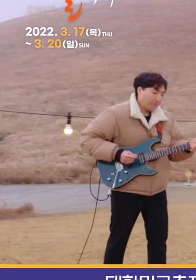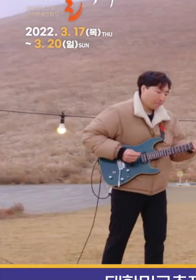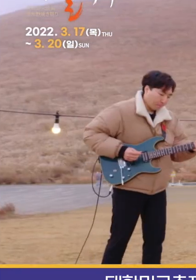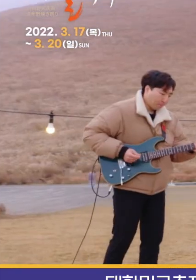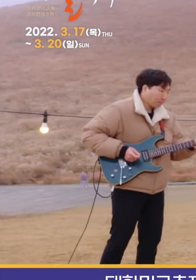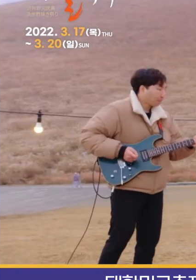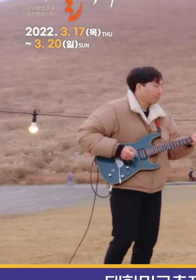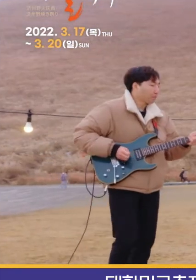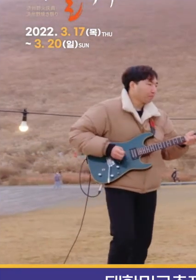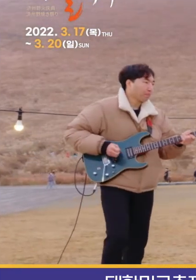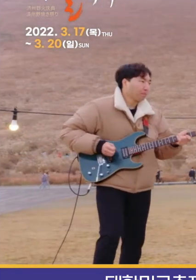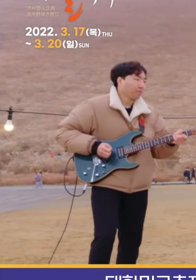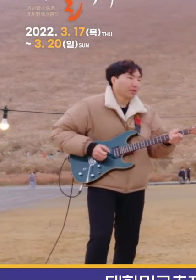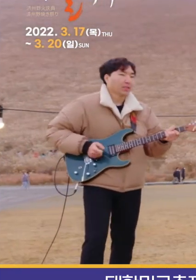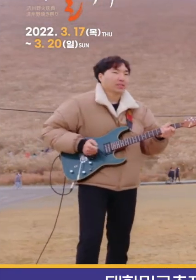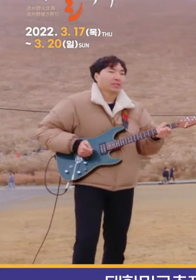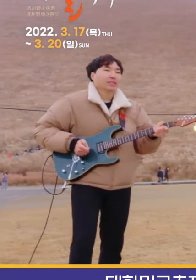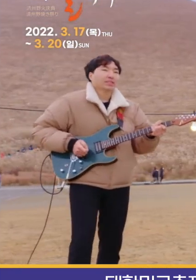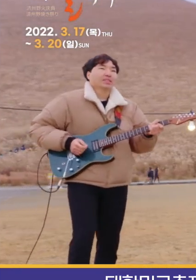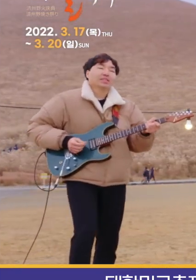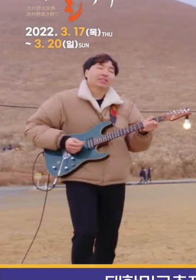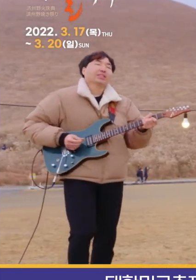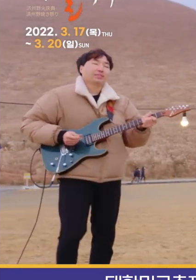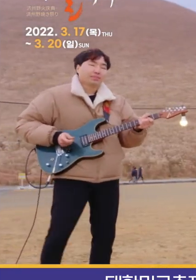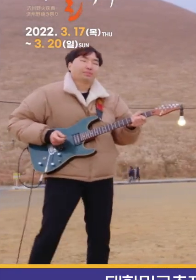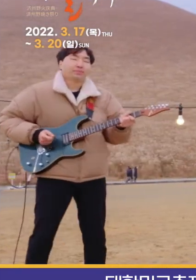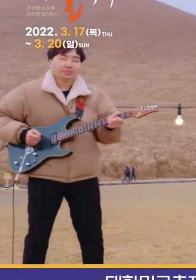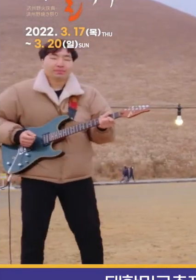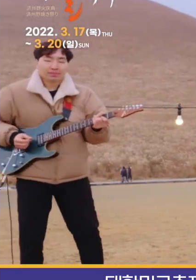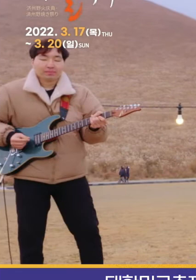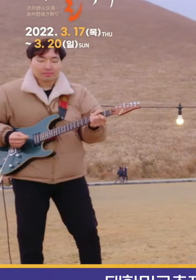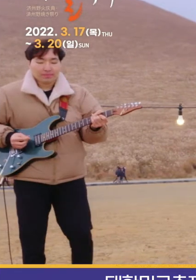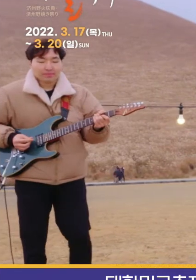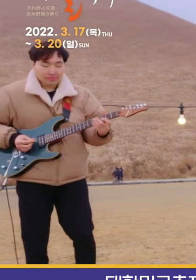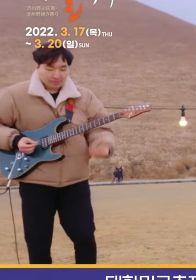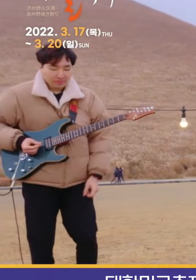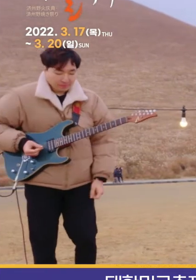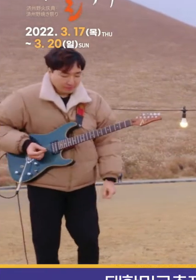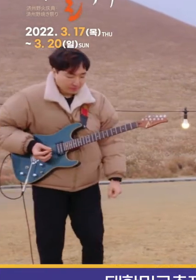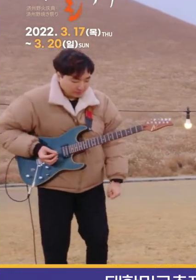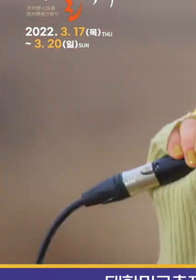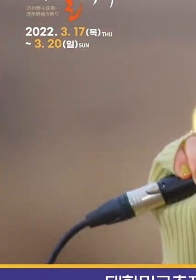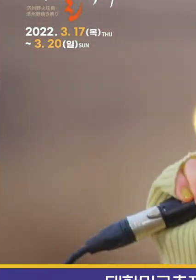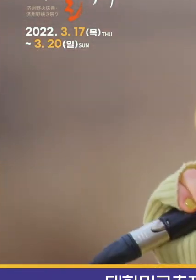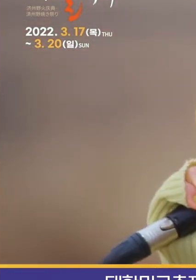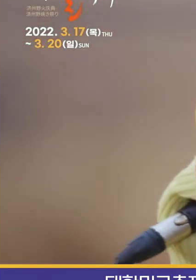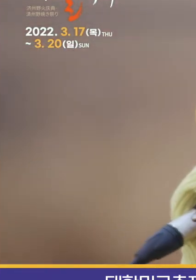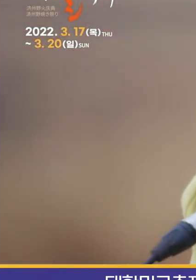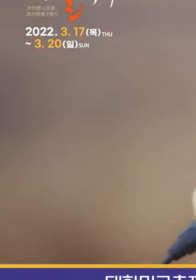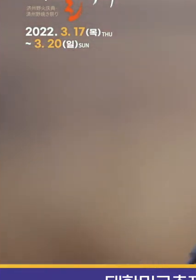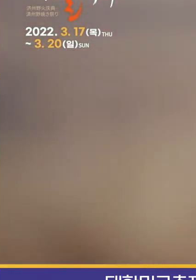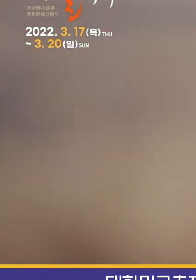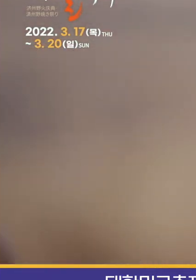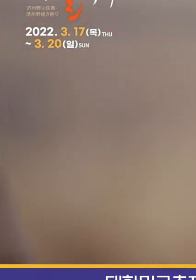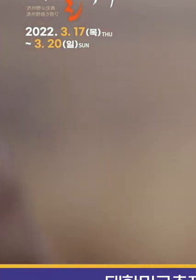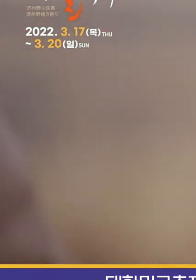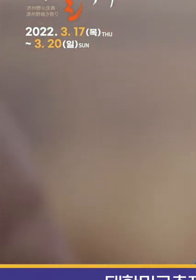잠시 고개를 돌려 우리가 지나온 이 길을